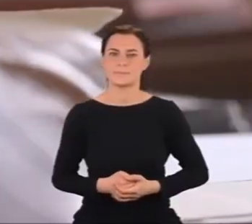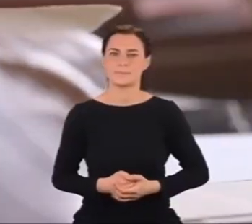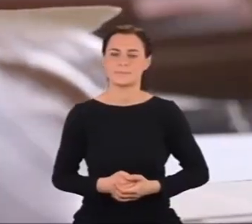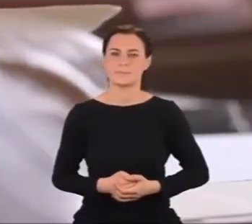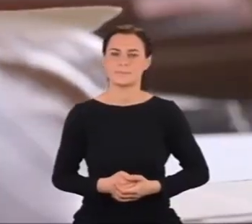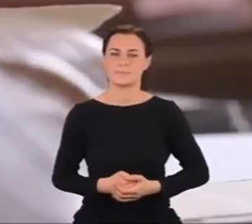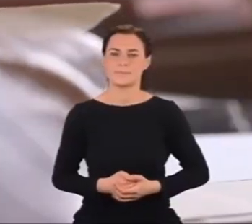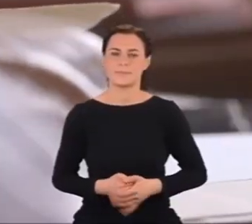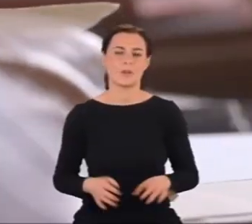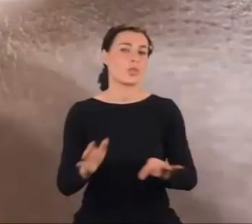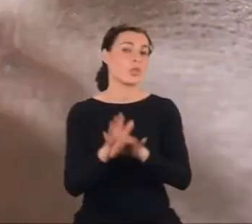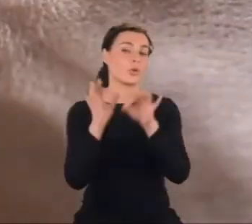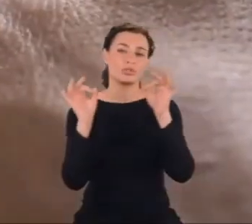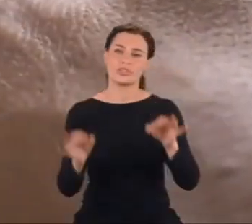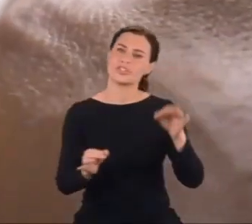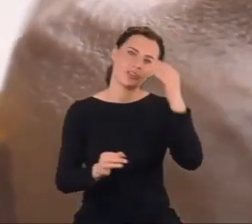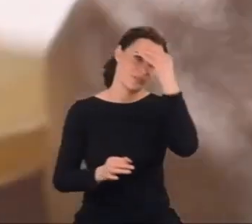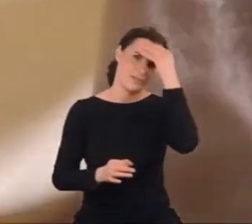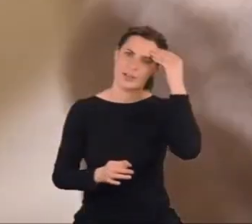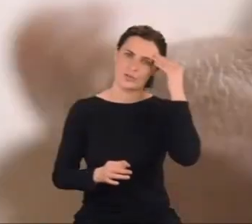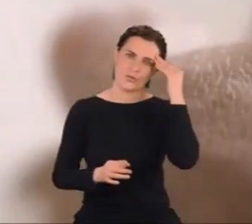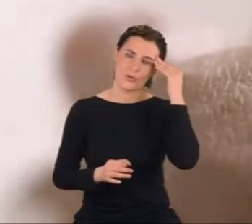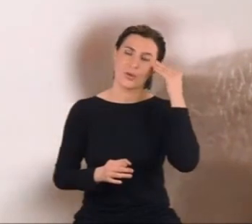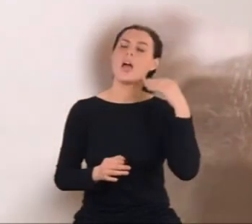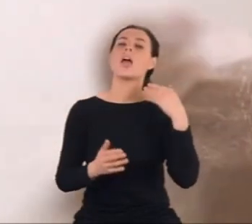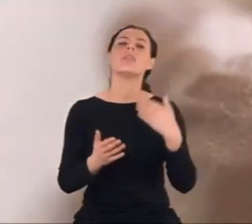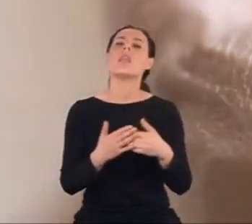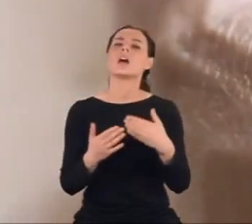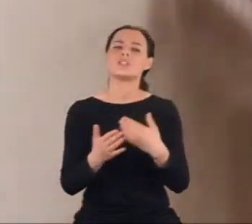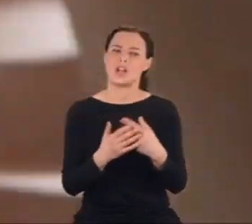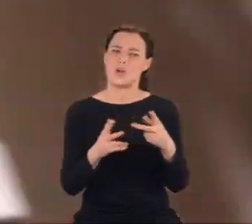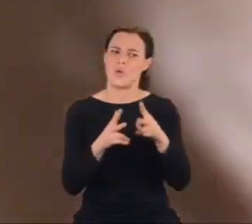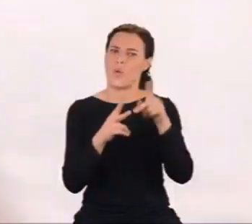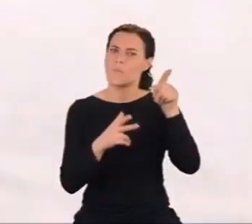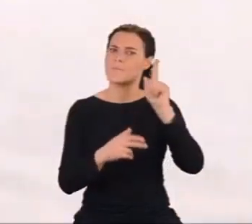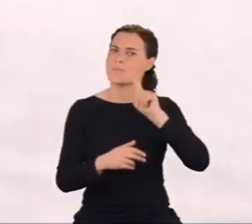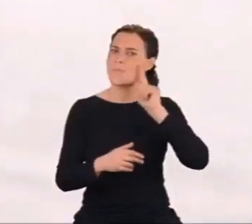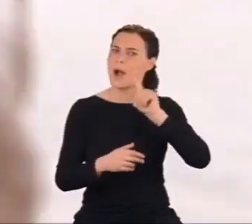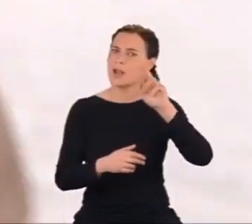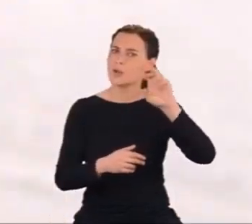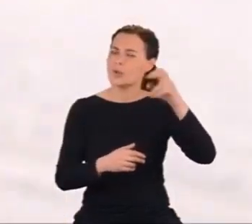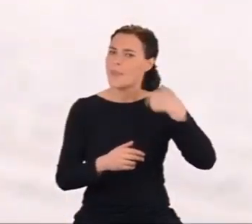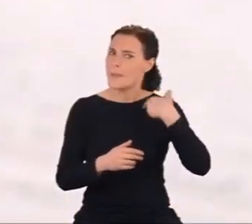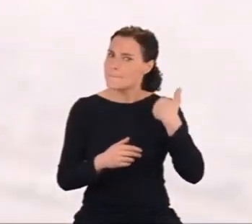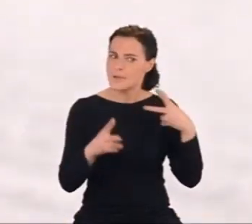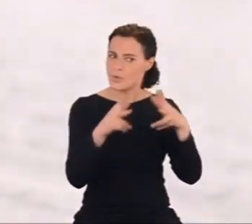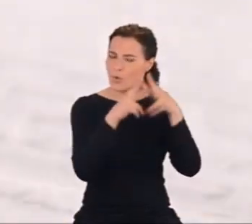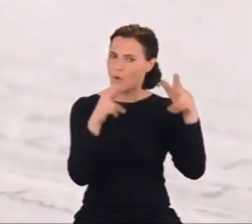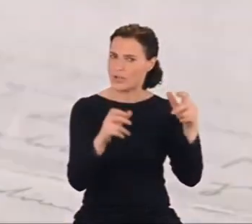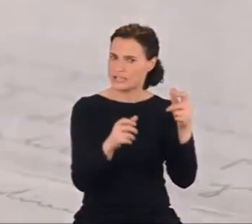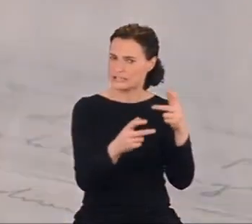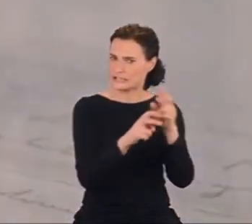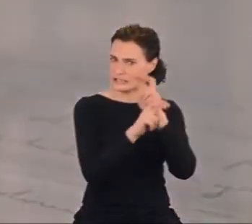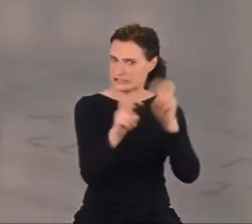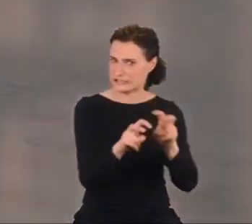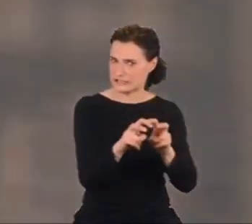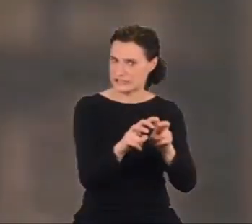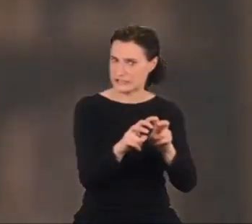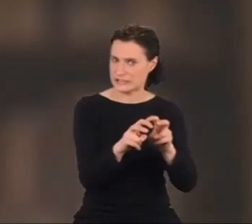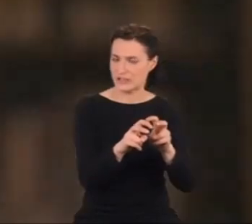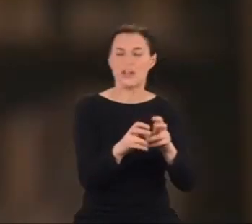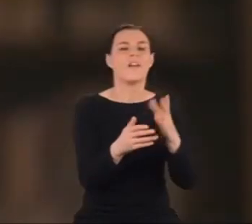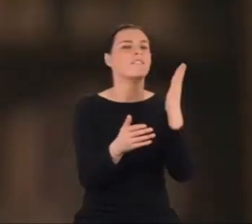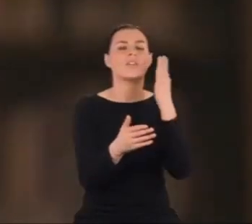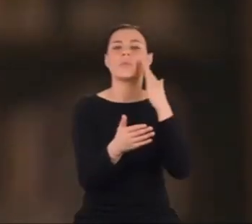Do dziś nie udało się ustalić jednoznacznej przyczyny tamtego kryzysu. Wiadomo tylko, że Ettore